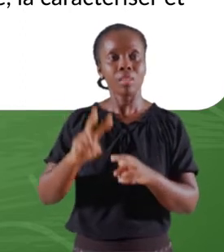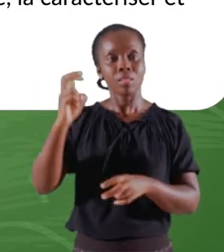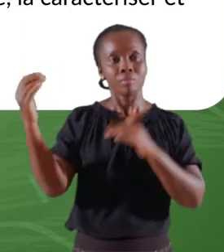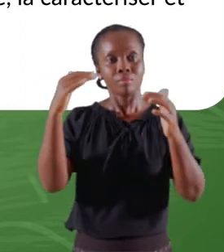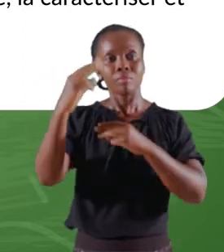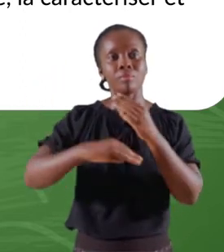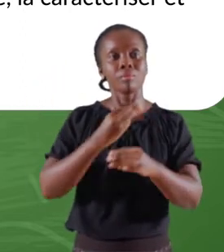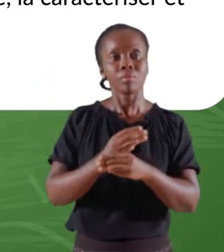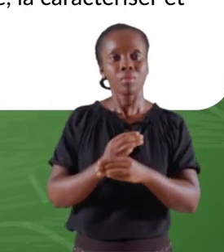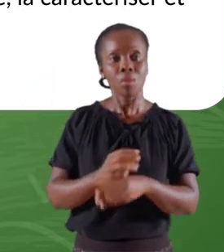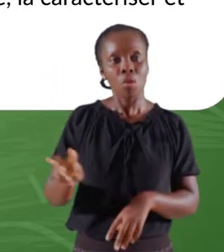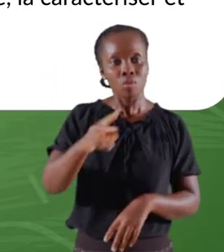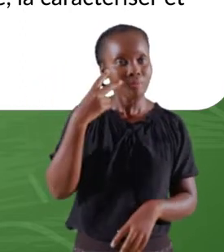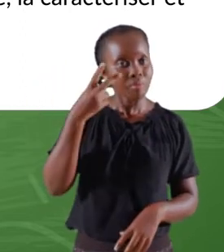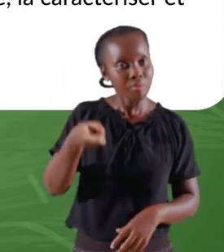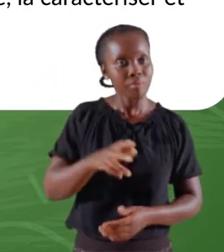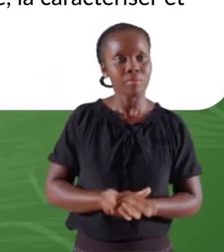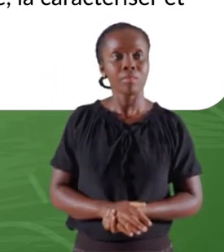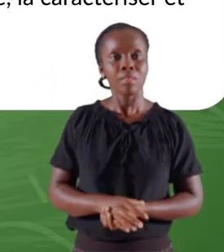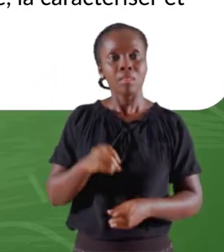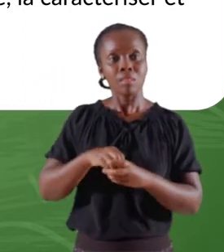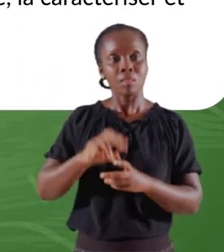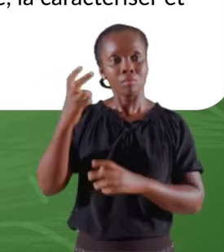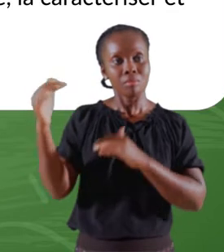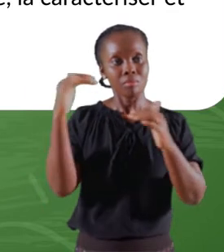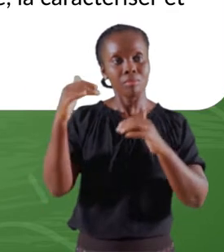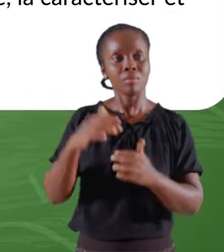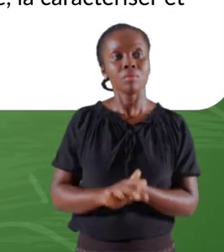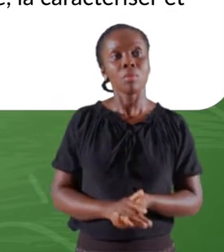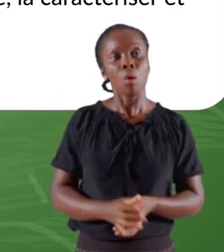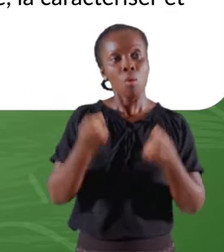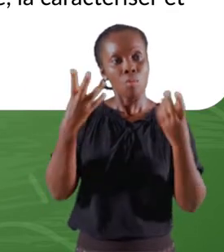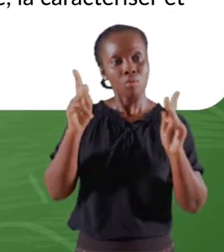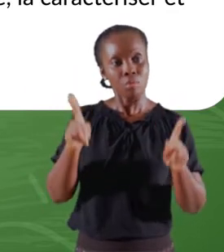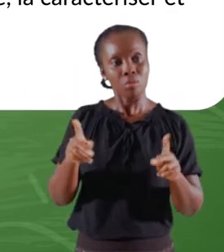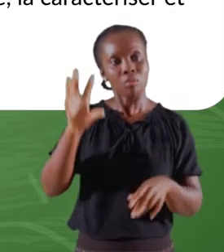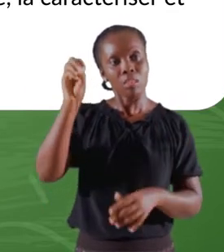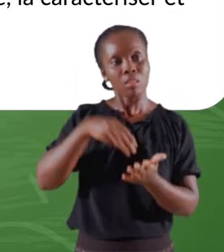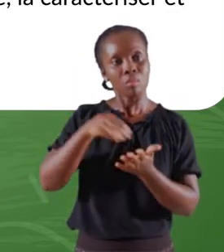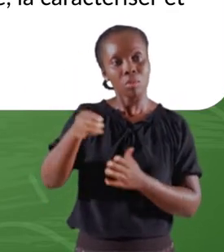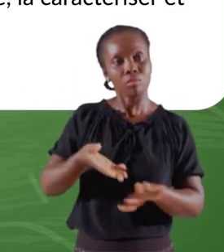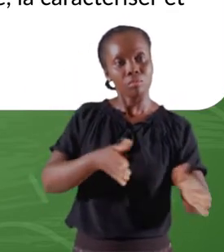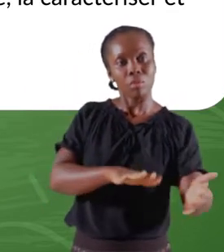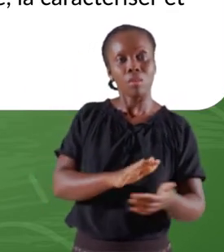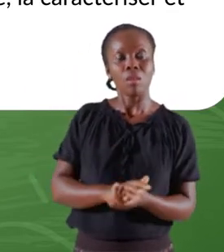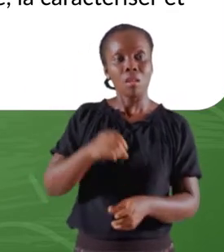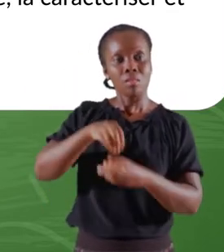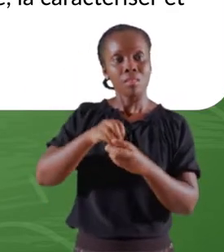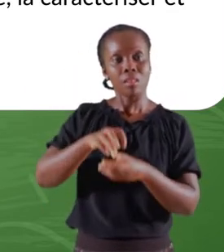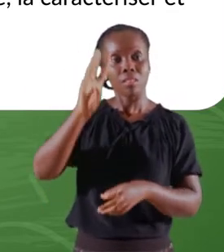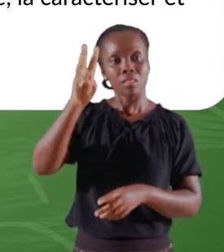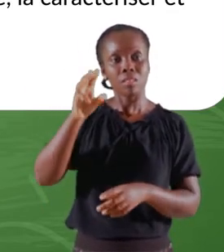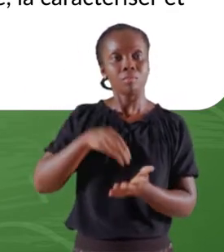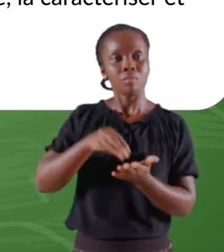mondiale, vous découvrez que cette guerre a entraîné plus de 50 millions de morts, dont 6 millions de